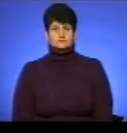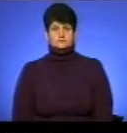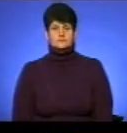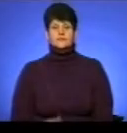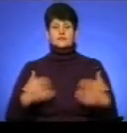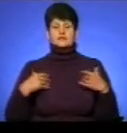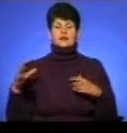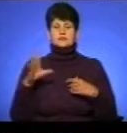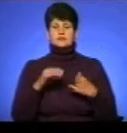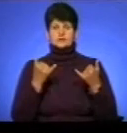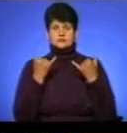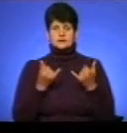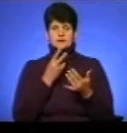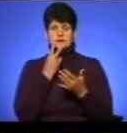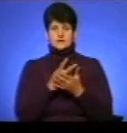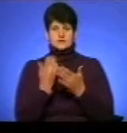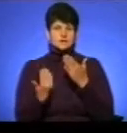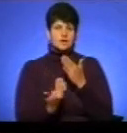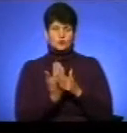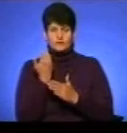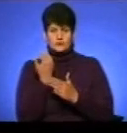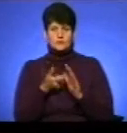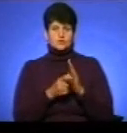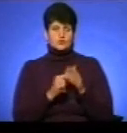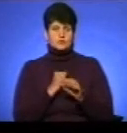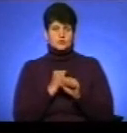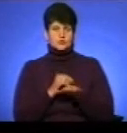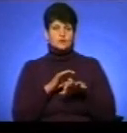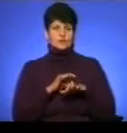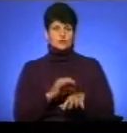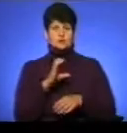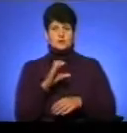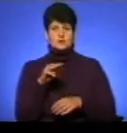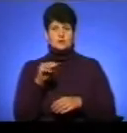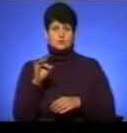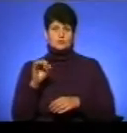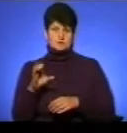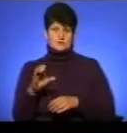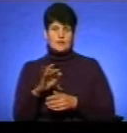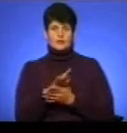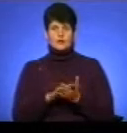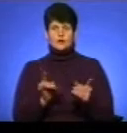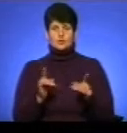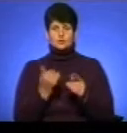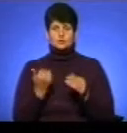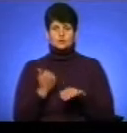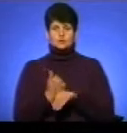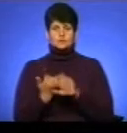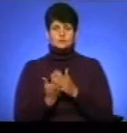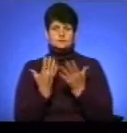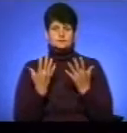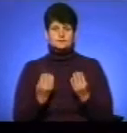Вітаю усіх, хто зараз з нами. Ви дивитесь новини. У студії працює ведуча Соломія Струс. І далі коротко про головні події дня.